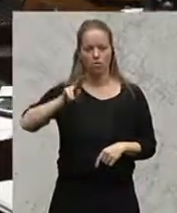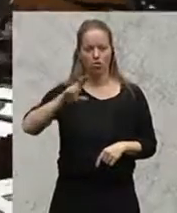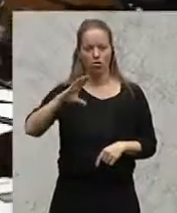Überstunden.